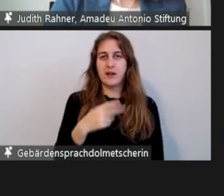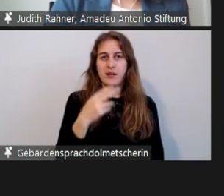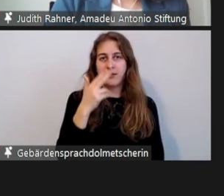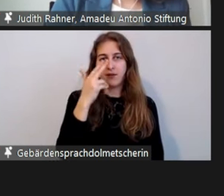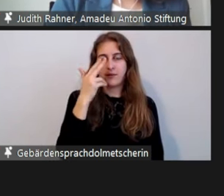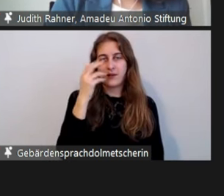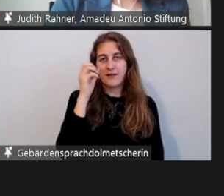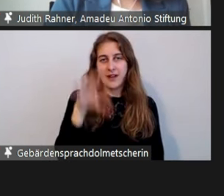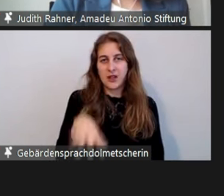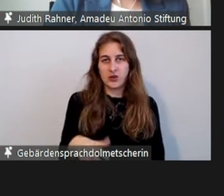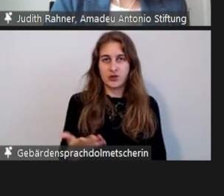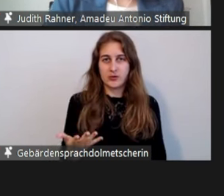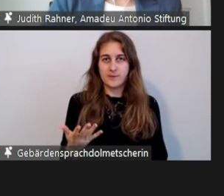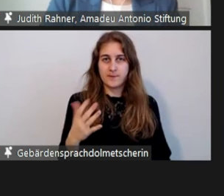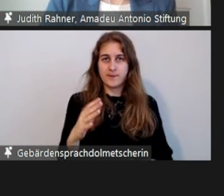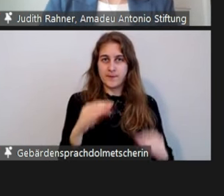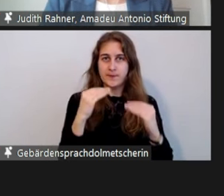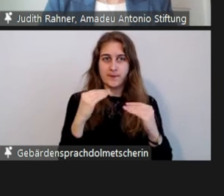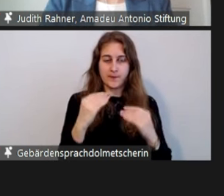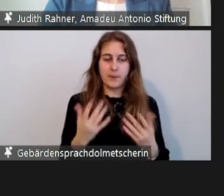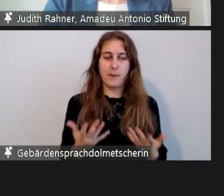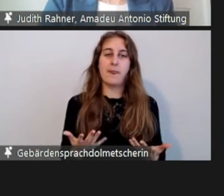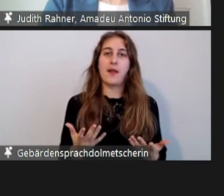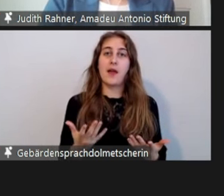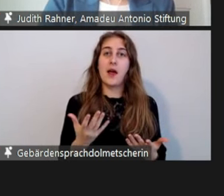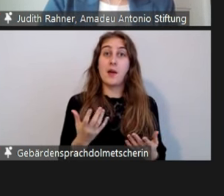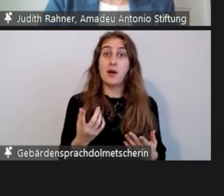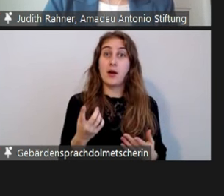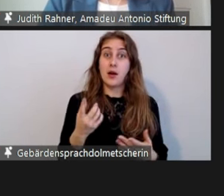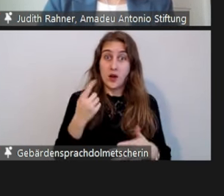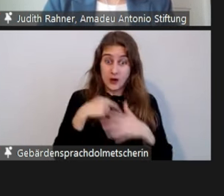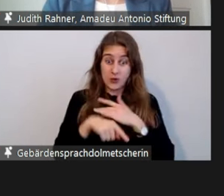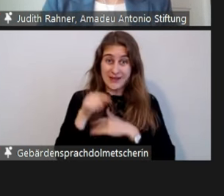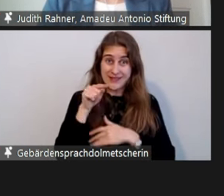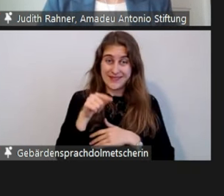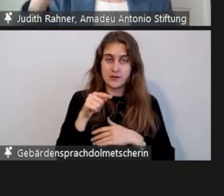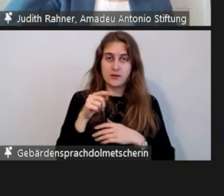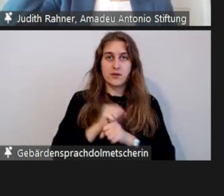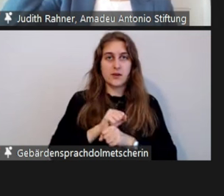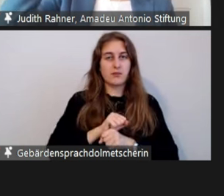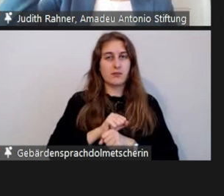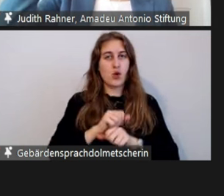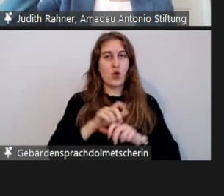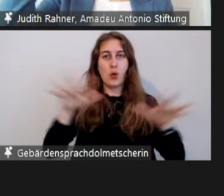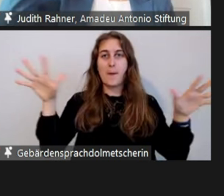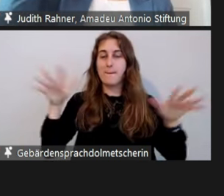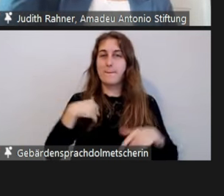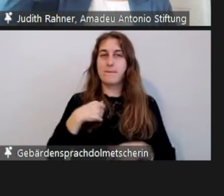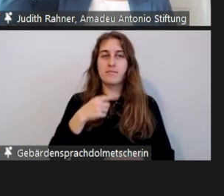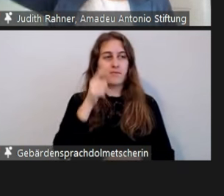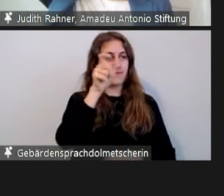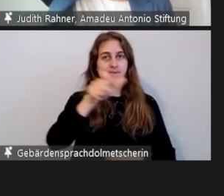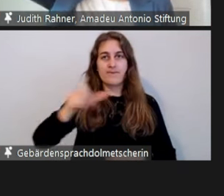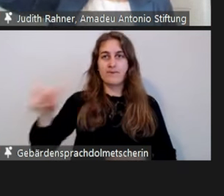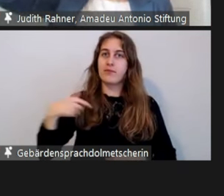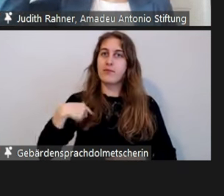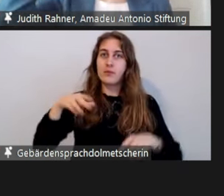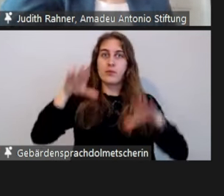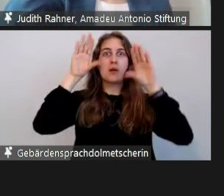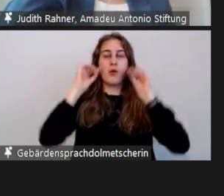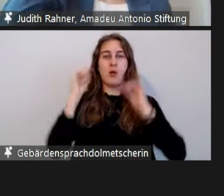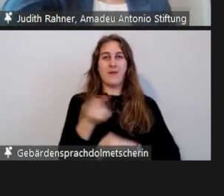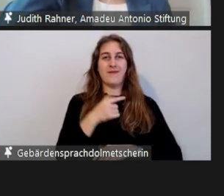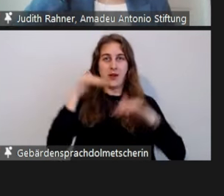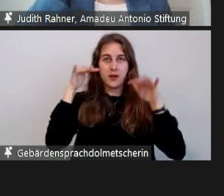Reichweite, die wir dadurch erlangt haben und die Bekanntheit unseres Angebots hat uns auch dazu verholfen,